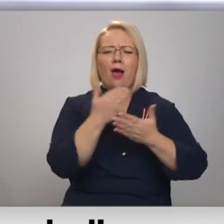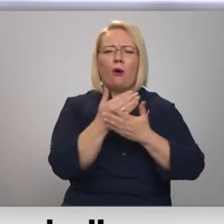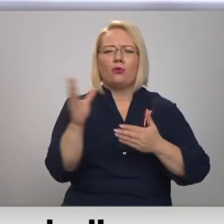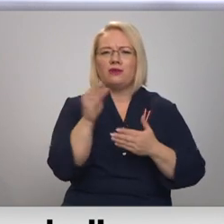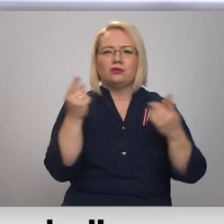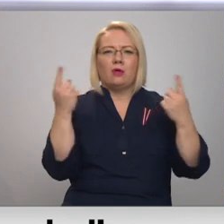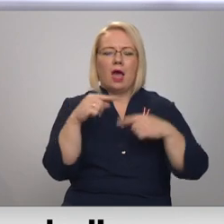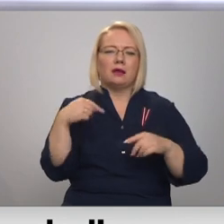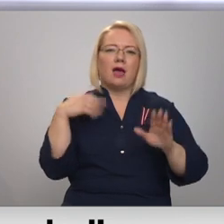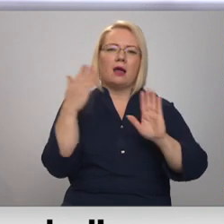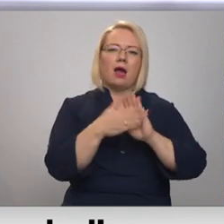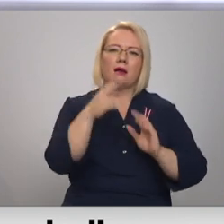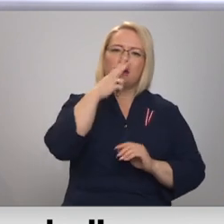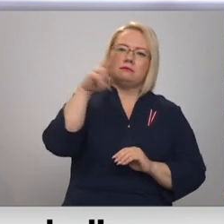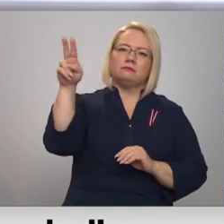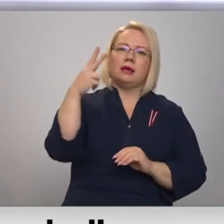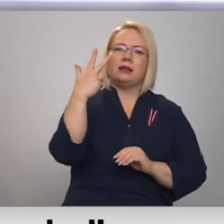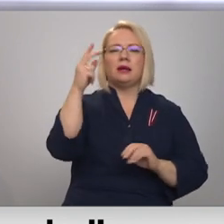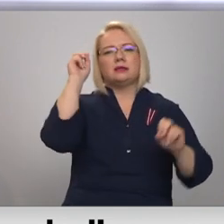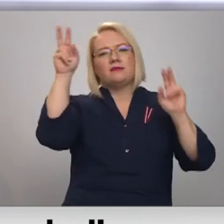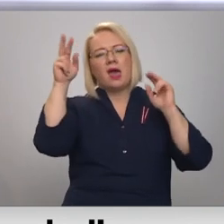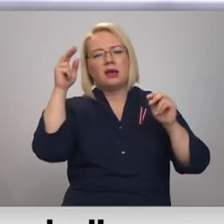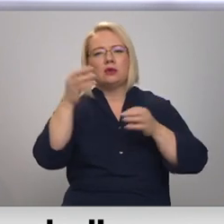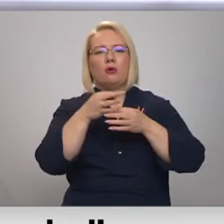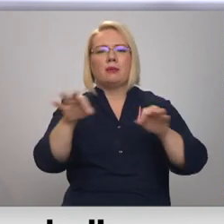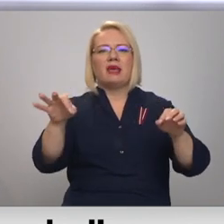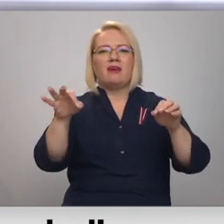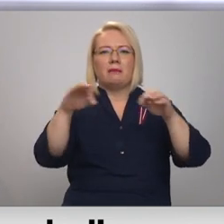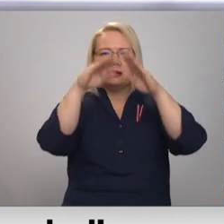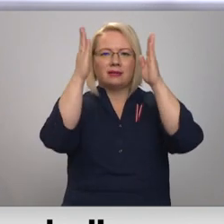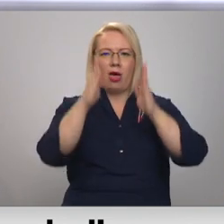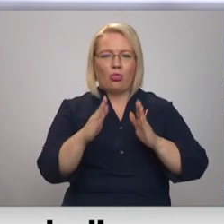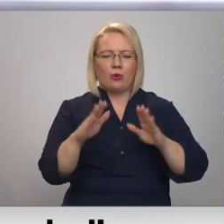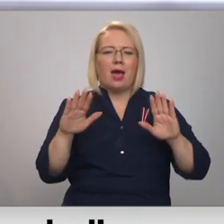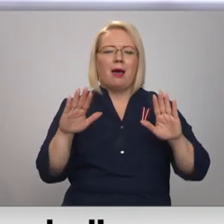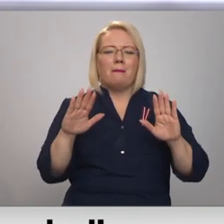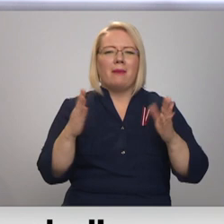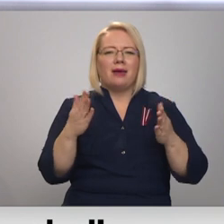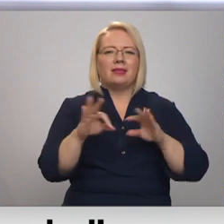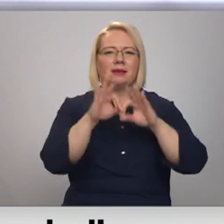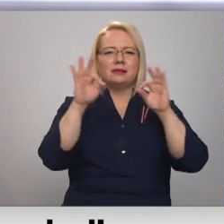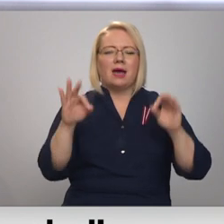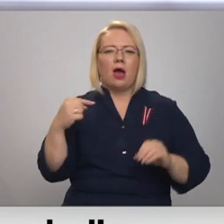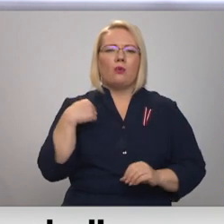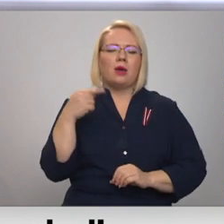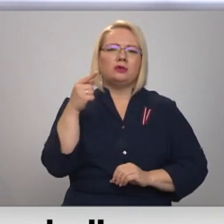vienkārši garā mejot un tā trīs vaigznes un brīvības statuļi, bet tajos tēlos. Bet sāku es to